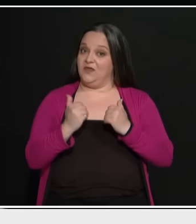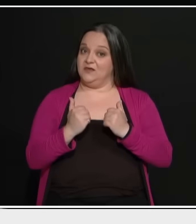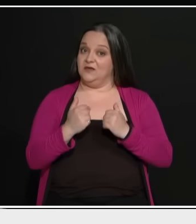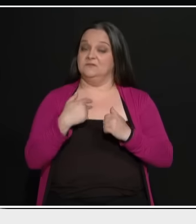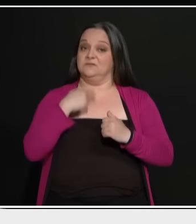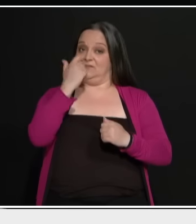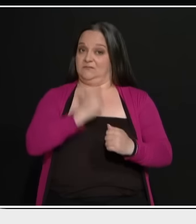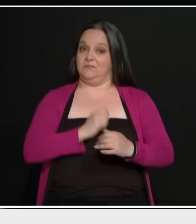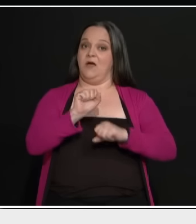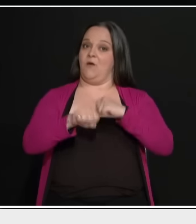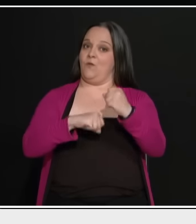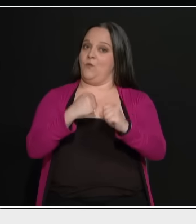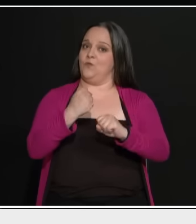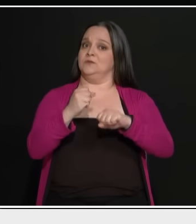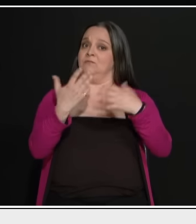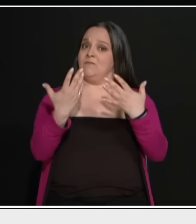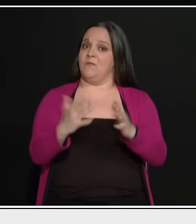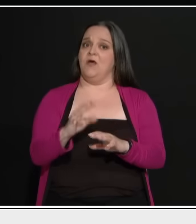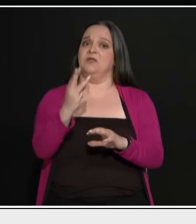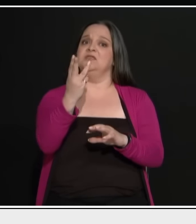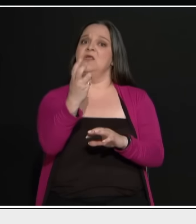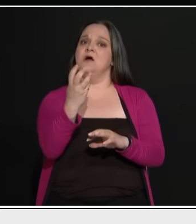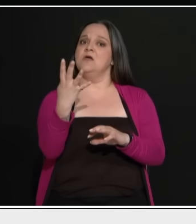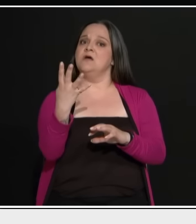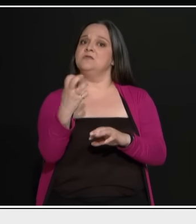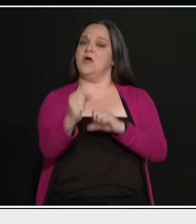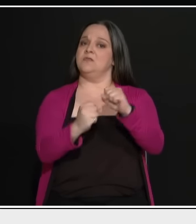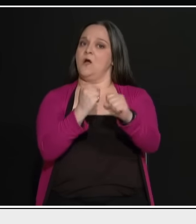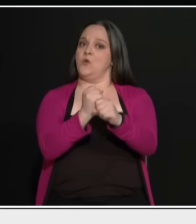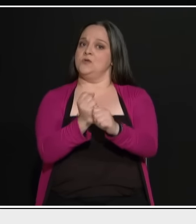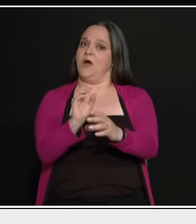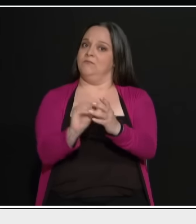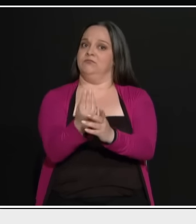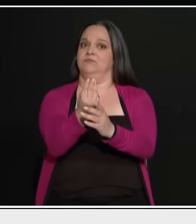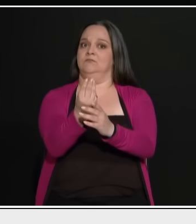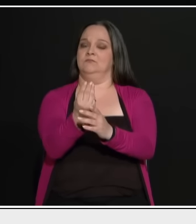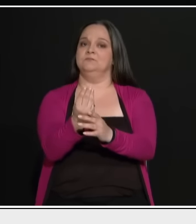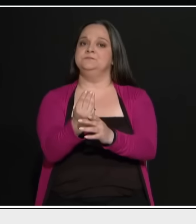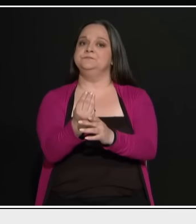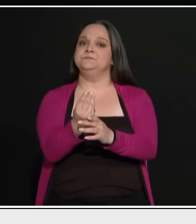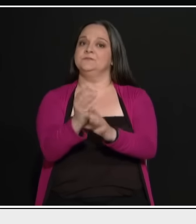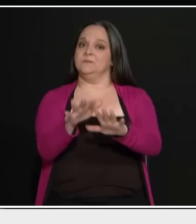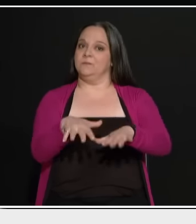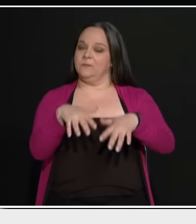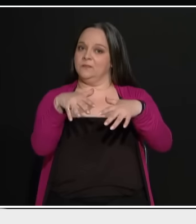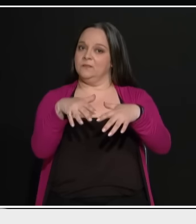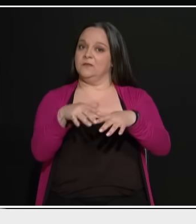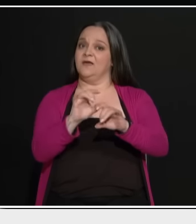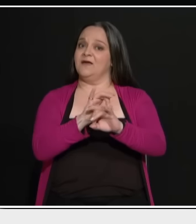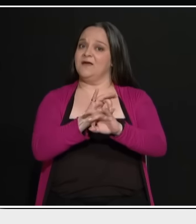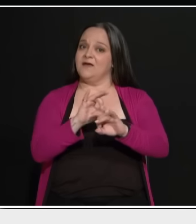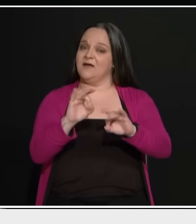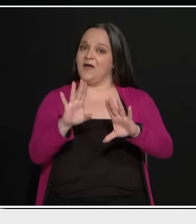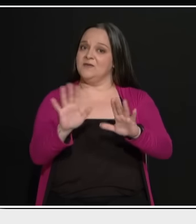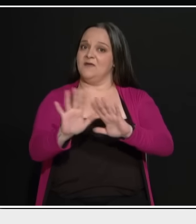αγωνίστηκα επί 30-40 χρόνια για να πω στη Βουλή, αλλά κανένα κανάλι δεν μετέβε την